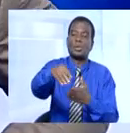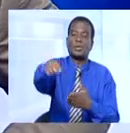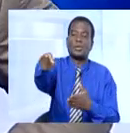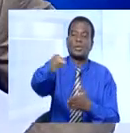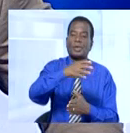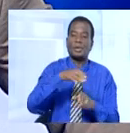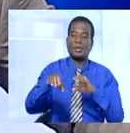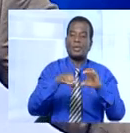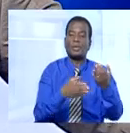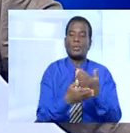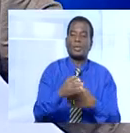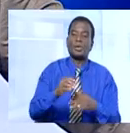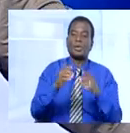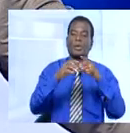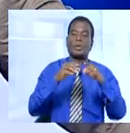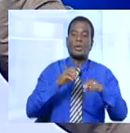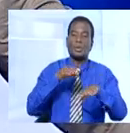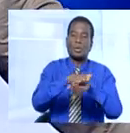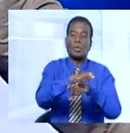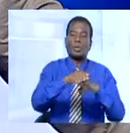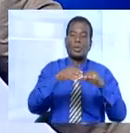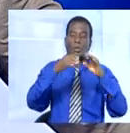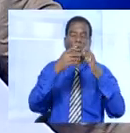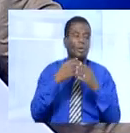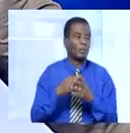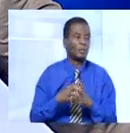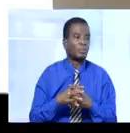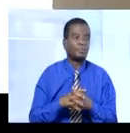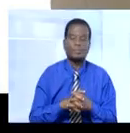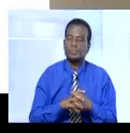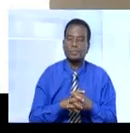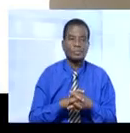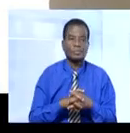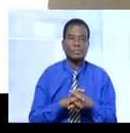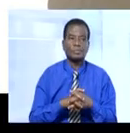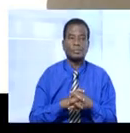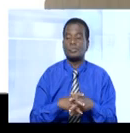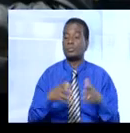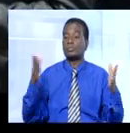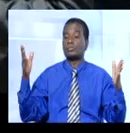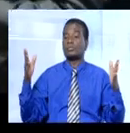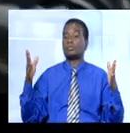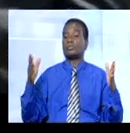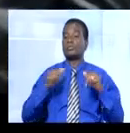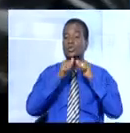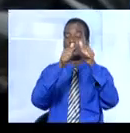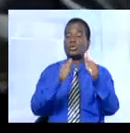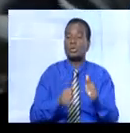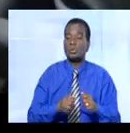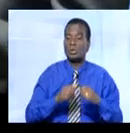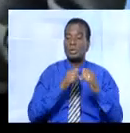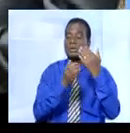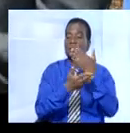CFA exécutés par l'ONU-Ci et le PNUD. Ben Touré, Maïsako. Geste simple, geste symbolique pour